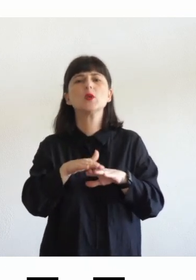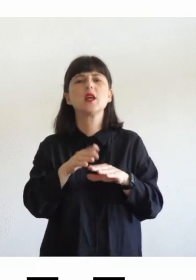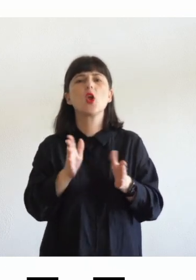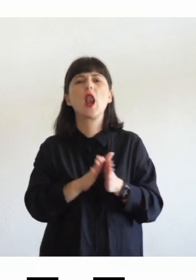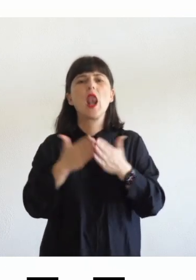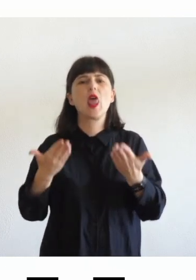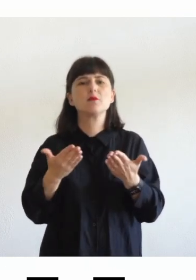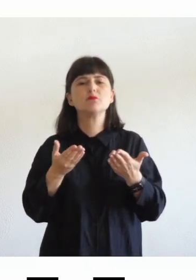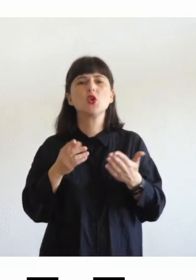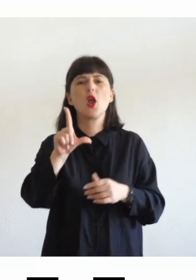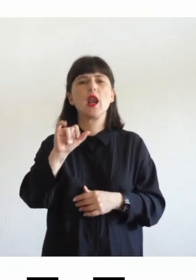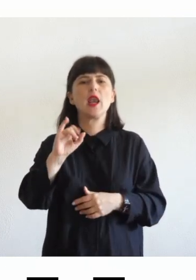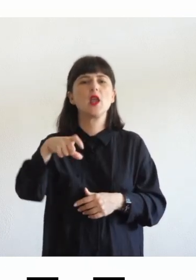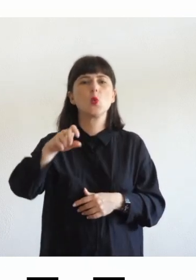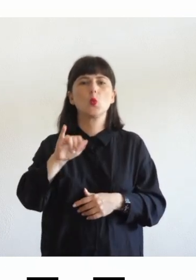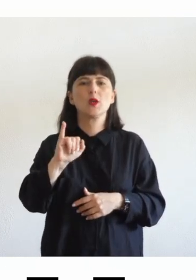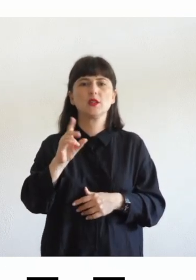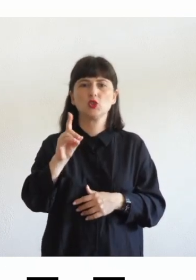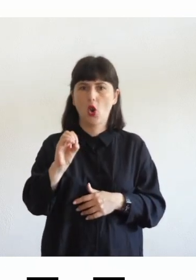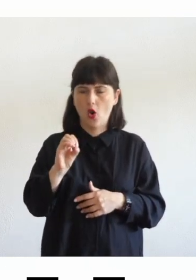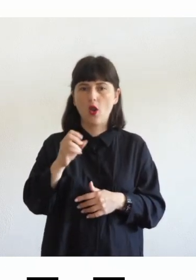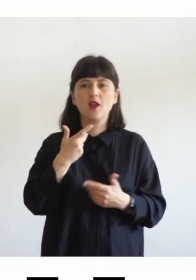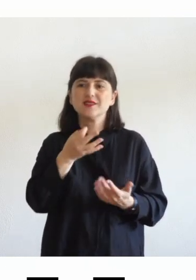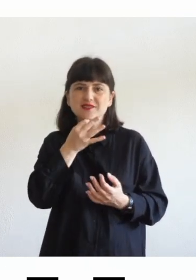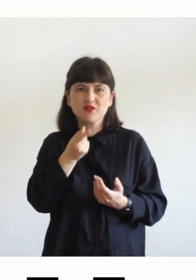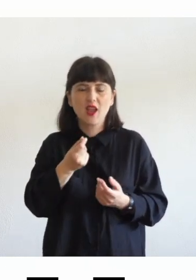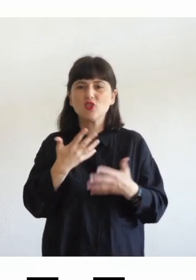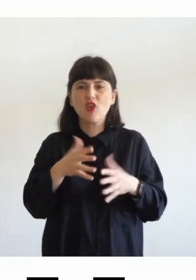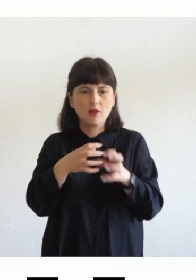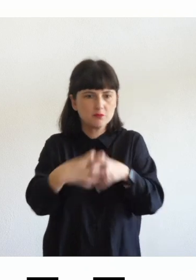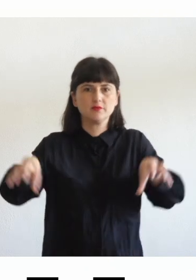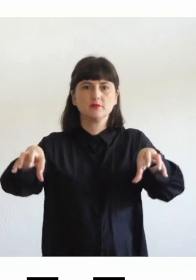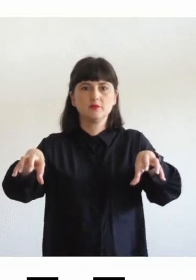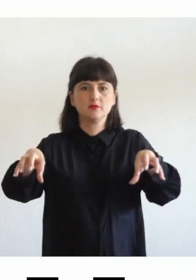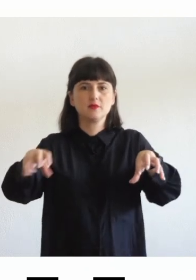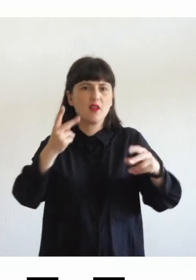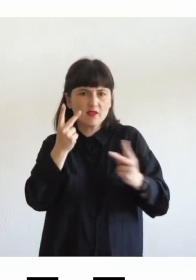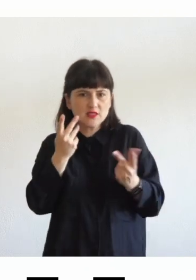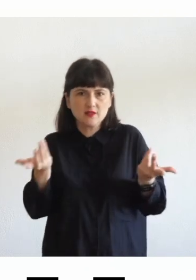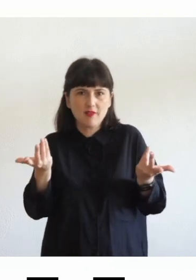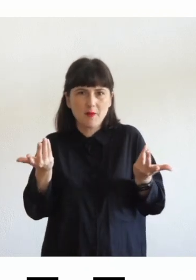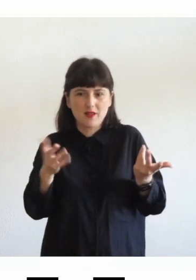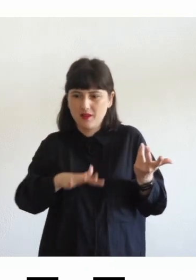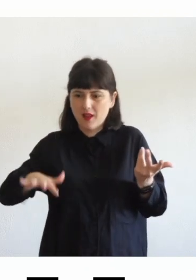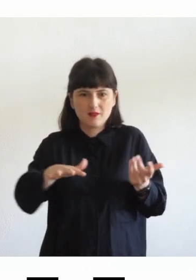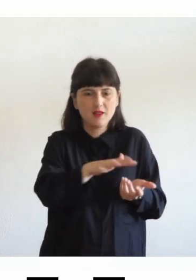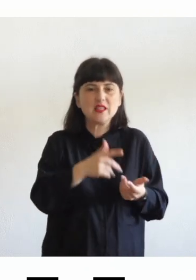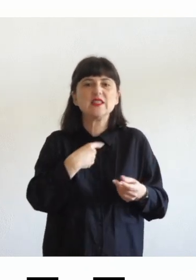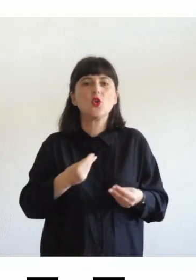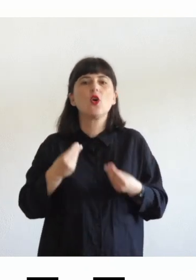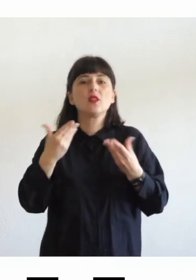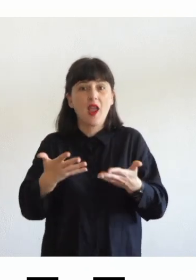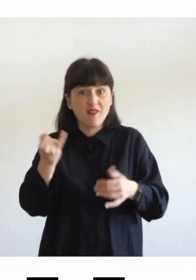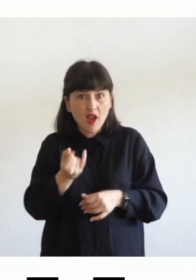ecco che io ho visivamente due ambienti diversi e quindi io non ho facilitato l'apprendimento ho creato un ostacolo un